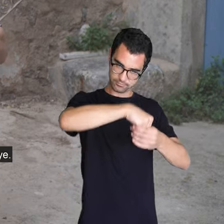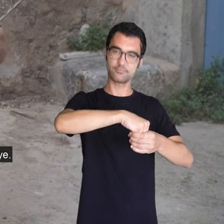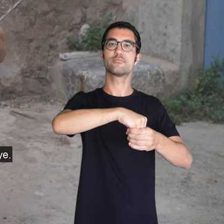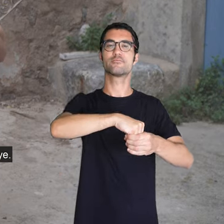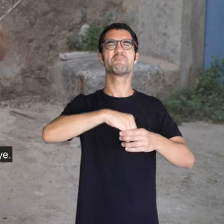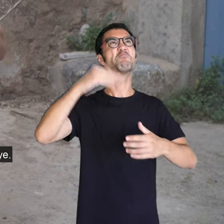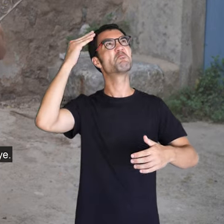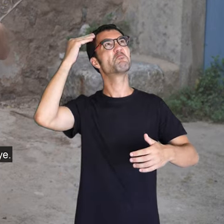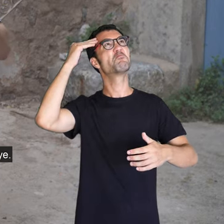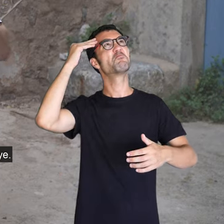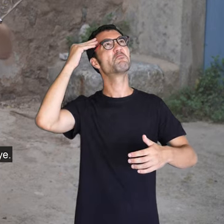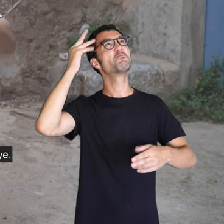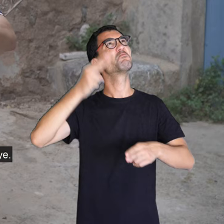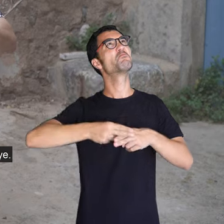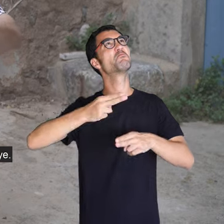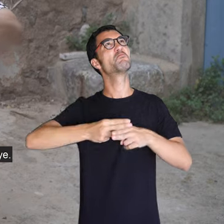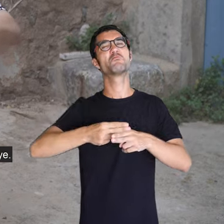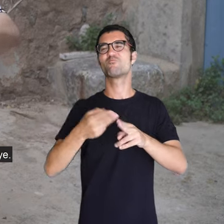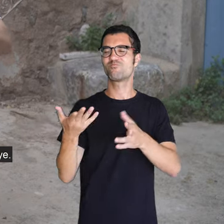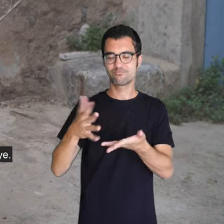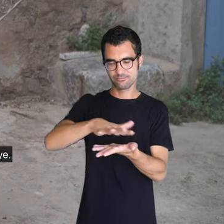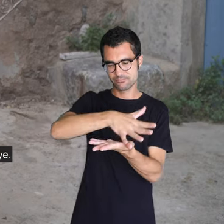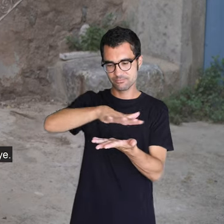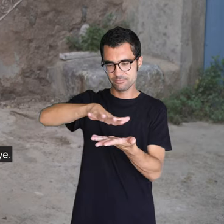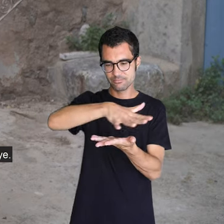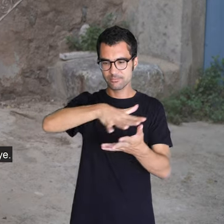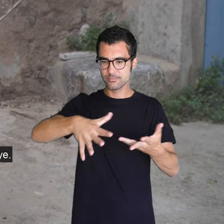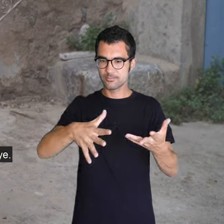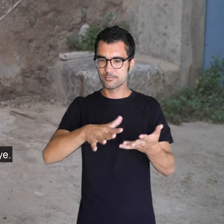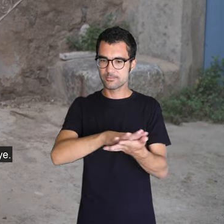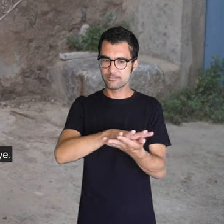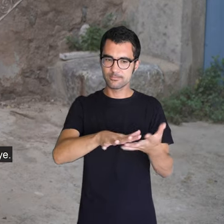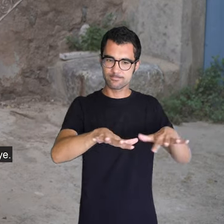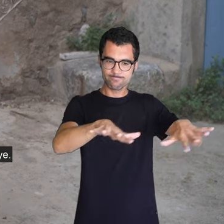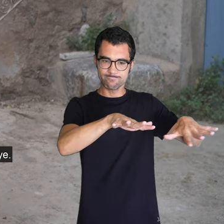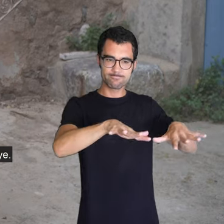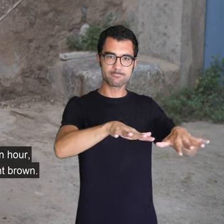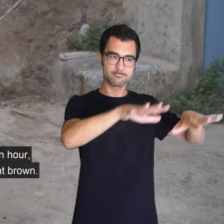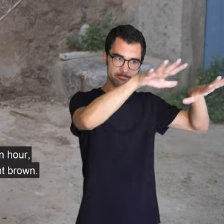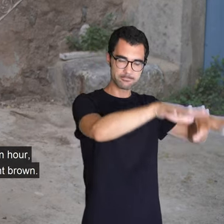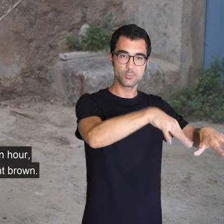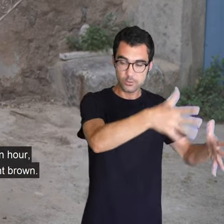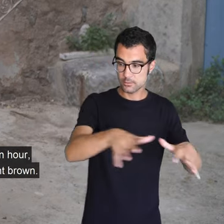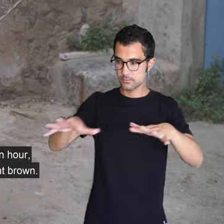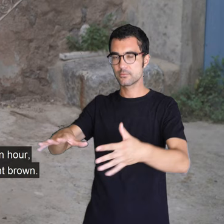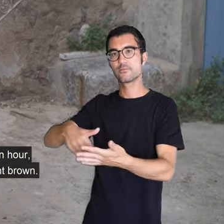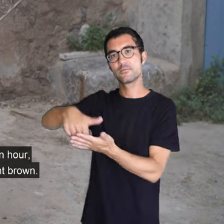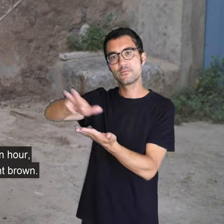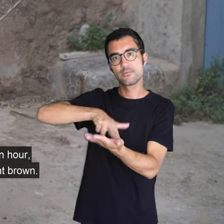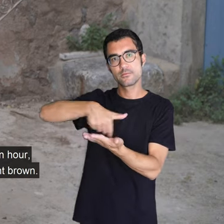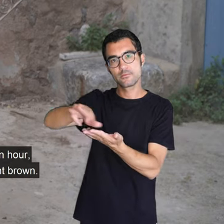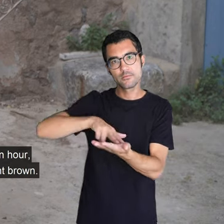no me'n recordo què se diu... Com un escàs, Sí. I el tinyia. Era per tinta, tinyin. I ell posaven ses xerxes,